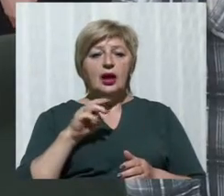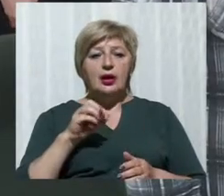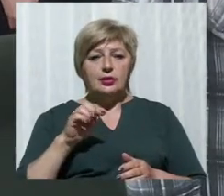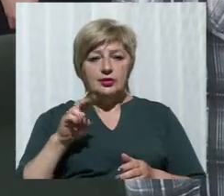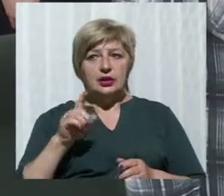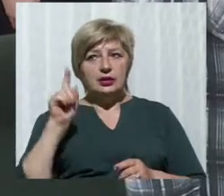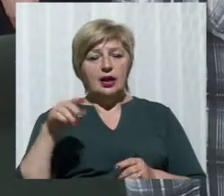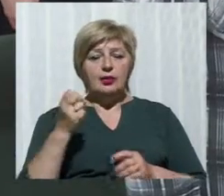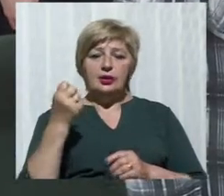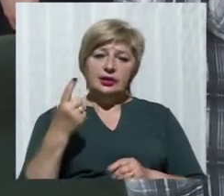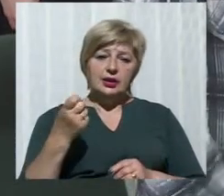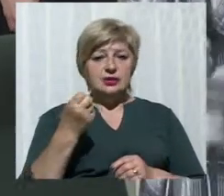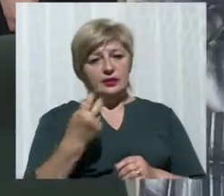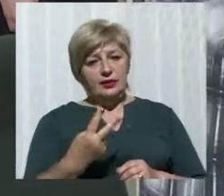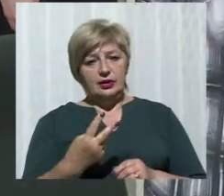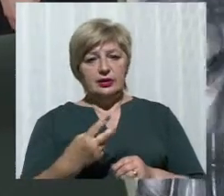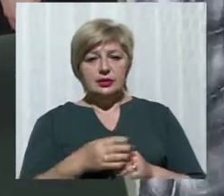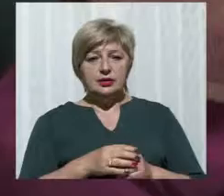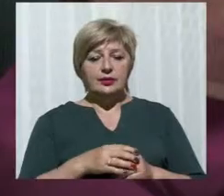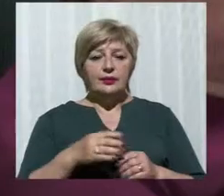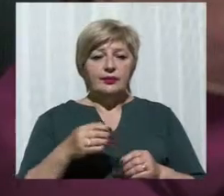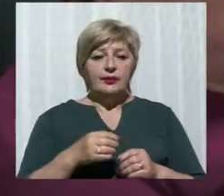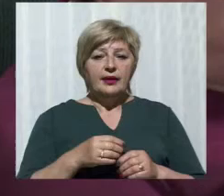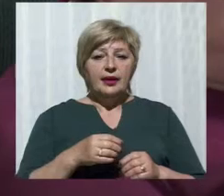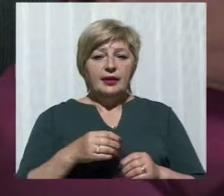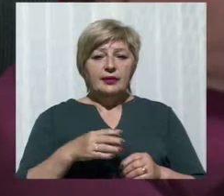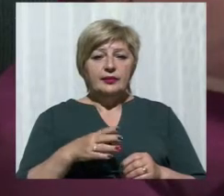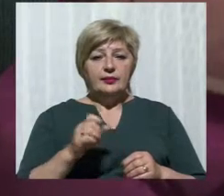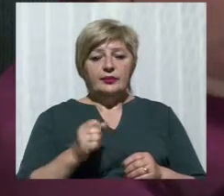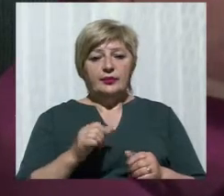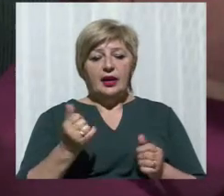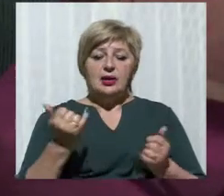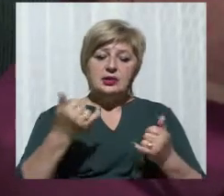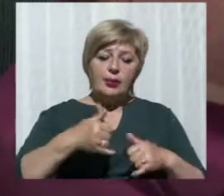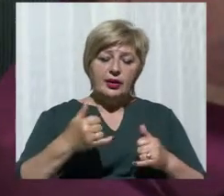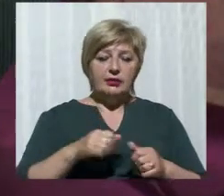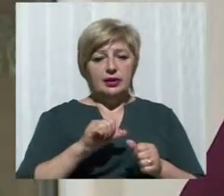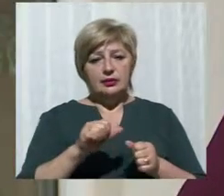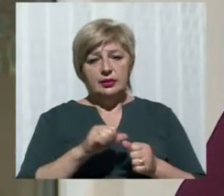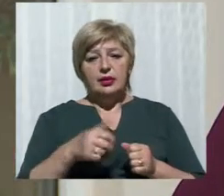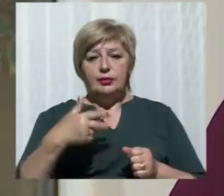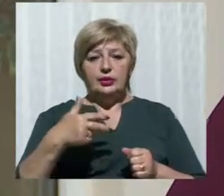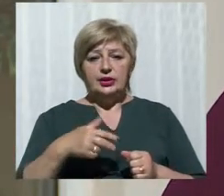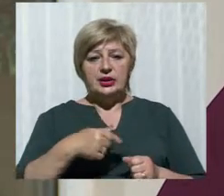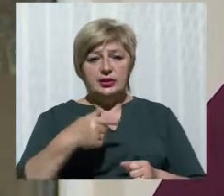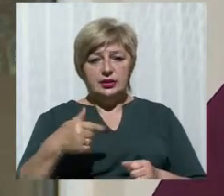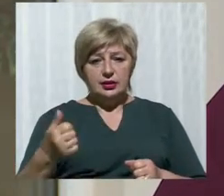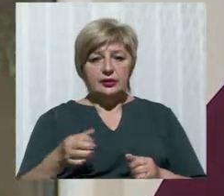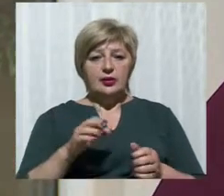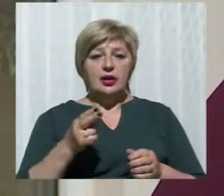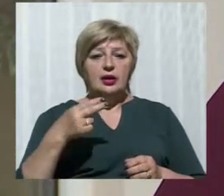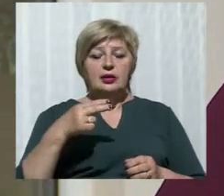За словами директорки транспортної компанії Лариси Новікової, свої маршрутки вона заправляє дизельним пальним по 30 гривень. Дизельне паливо